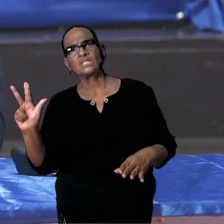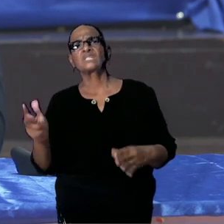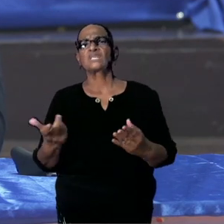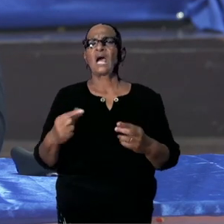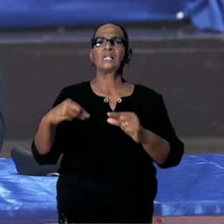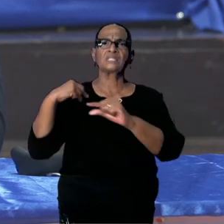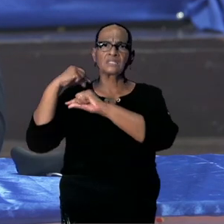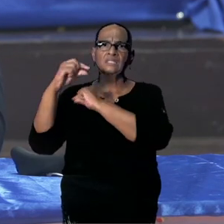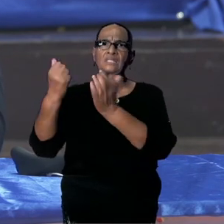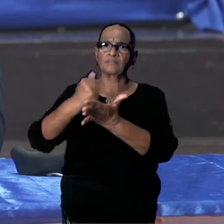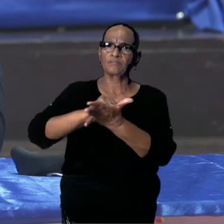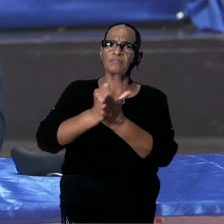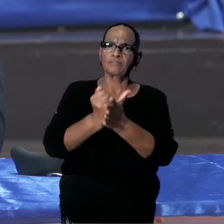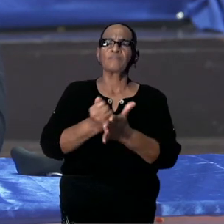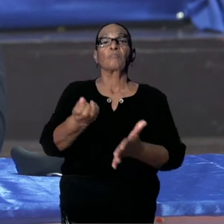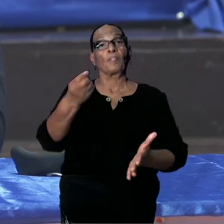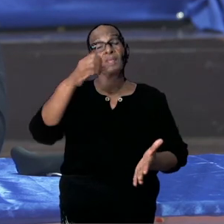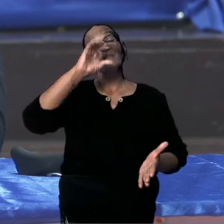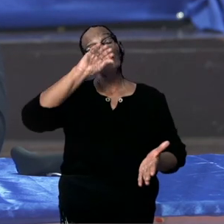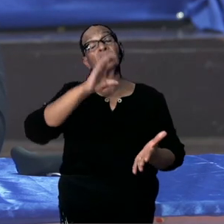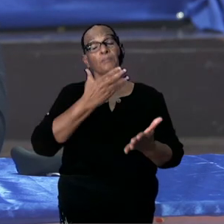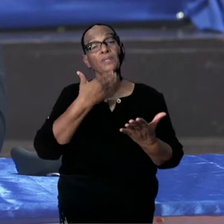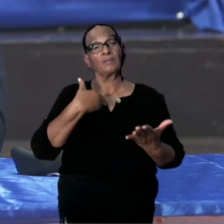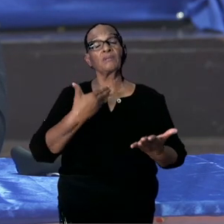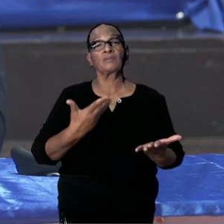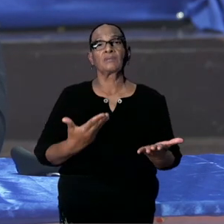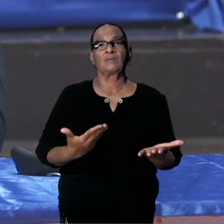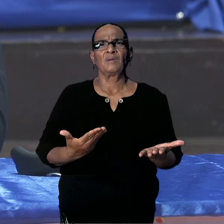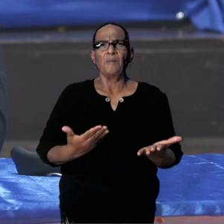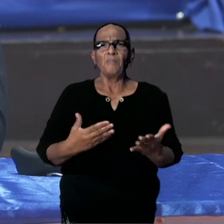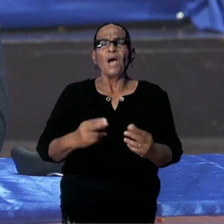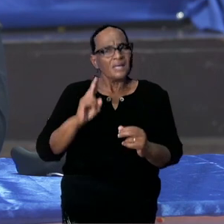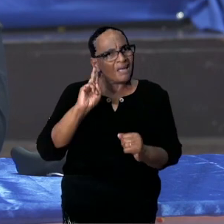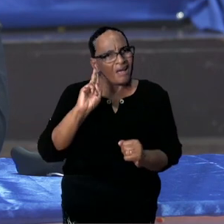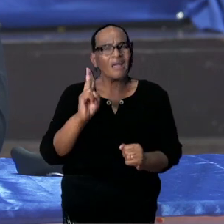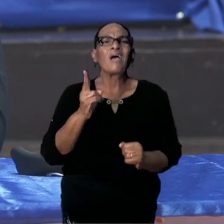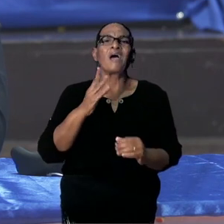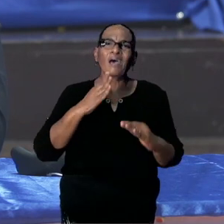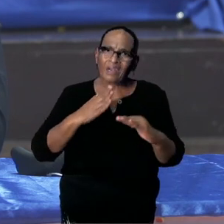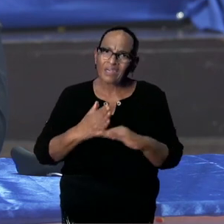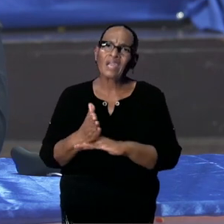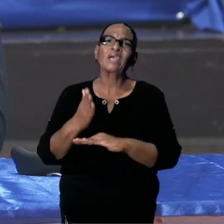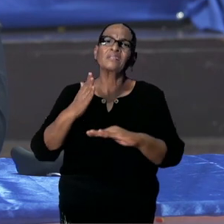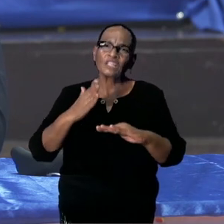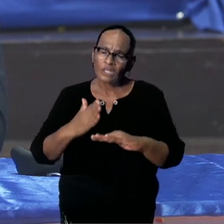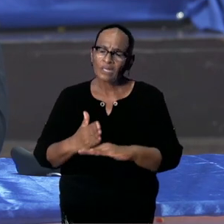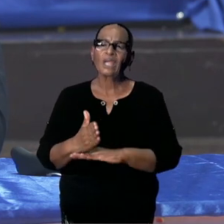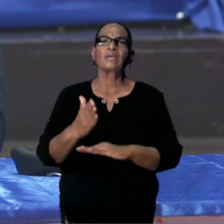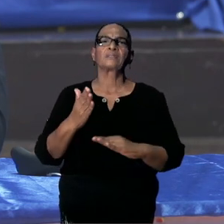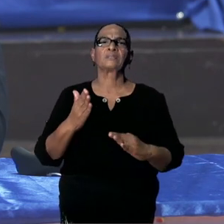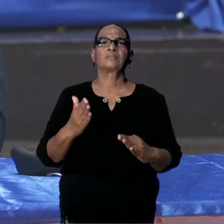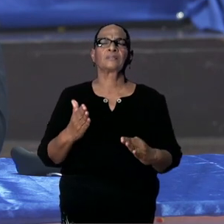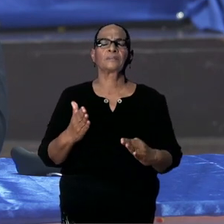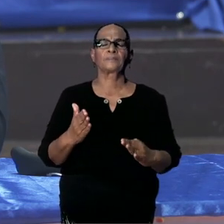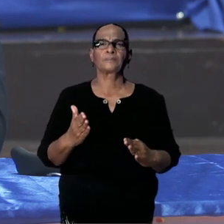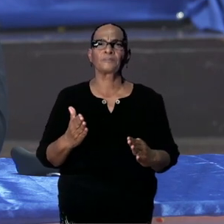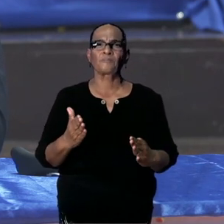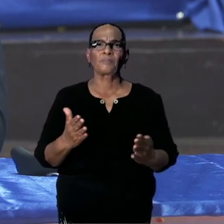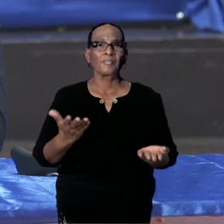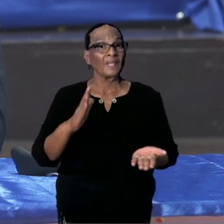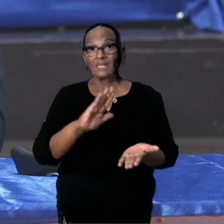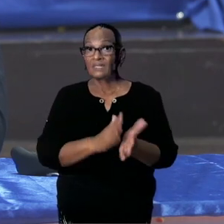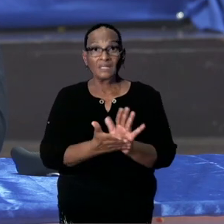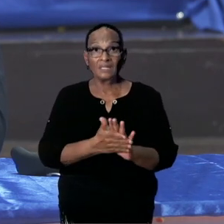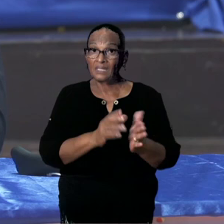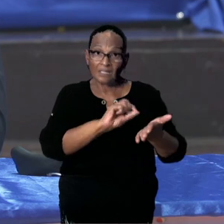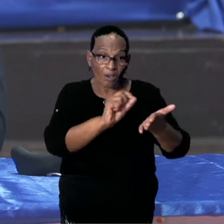geneesmiddelen gebruiken. Maar is het terecht dat wij een super fever medicine die niet